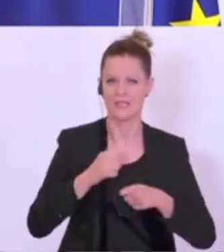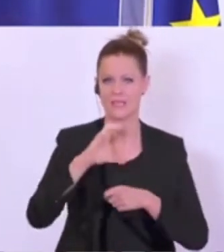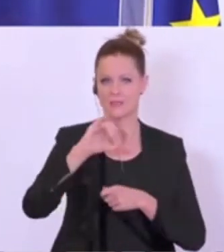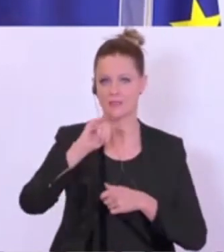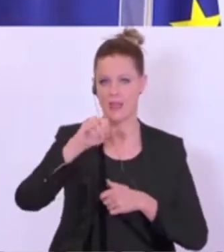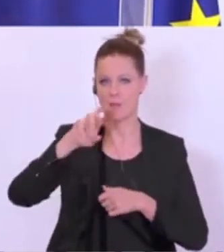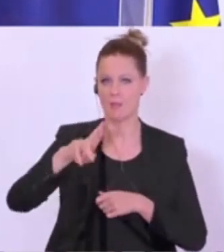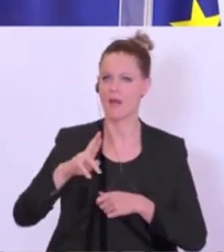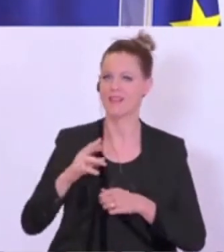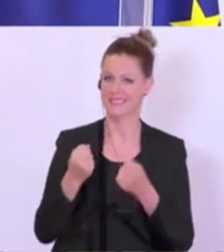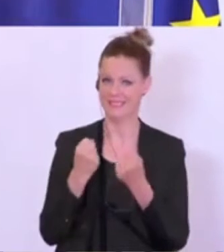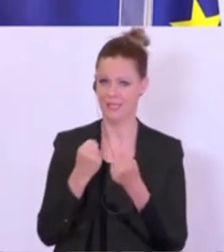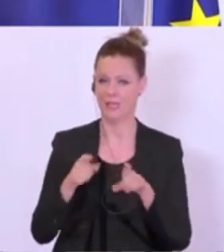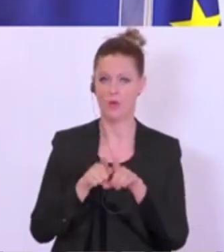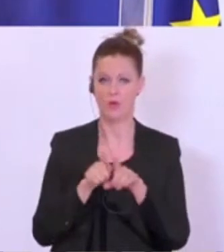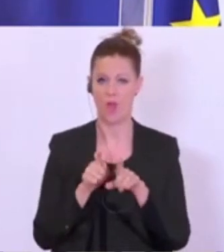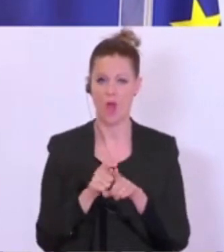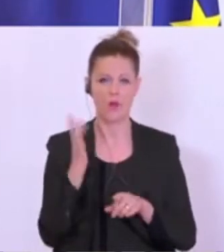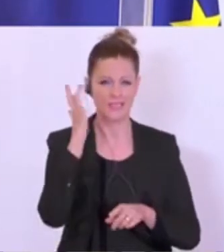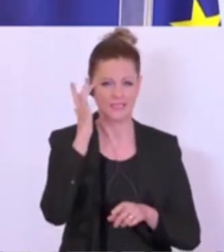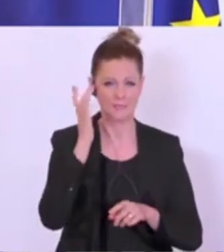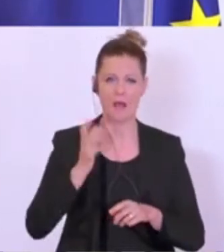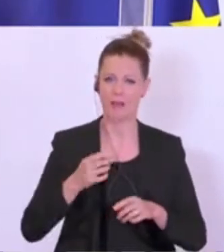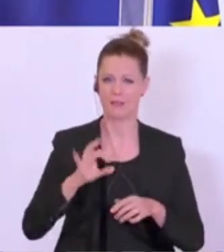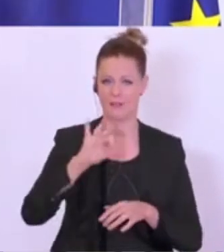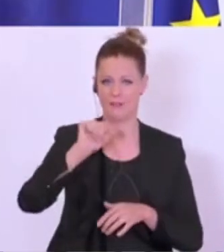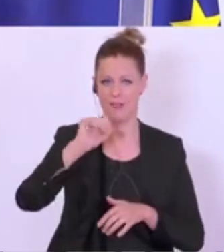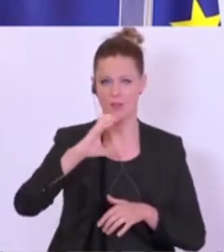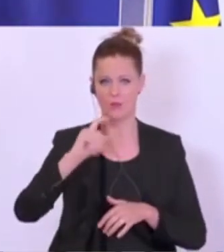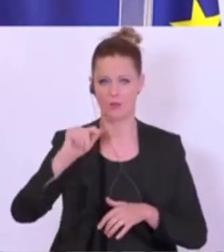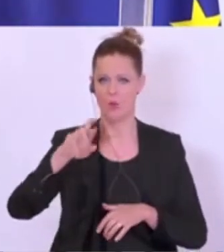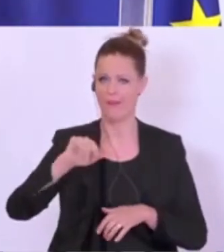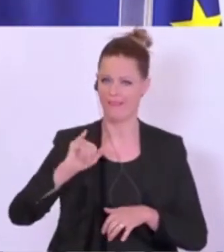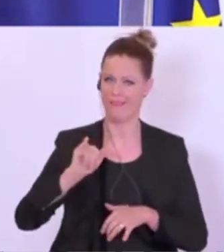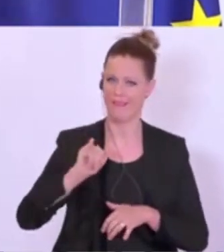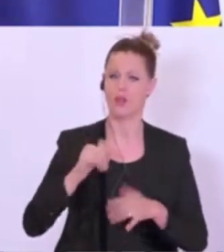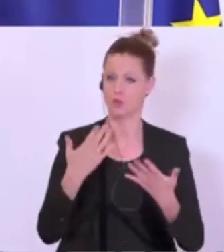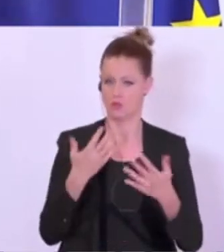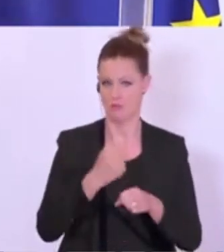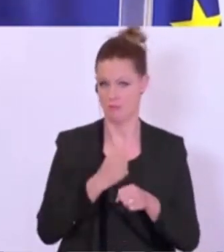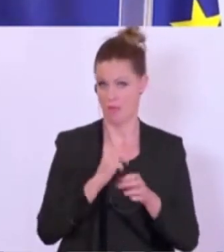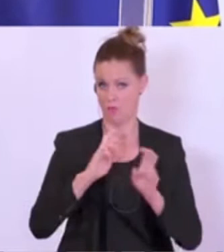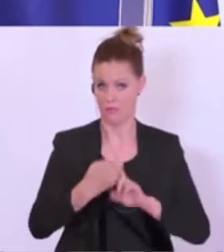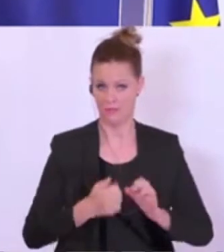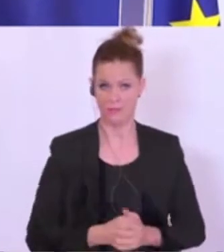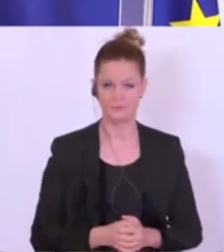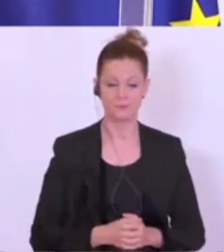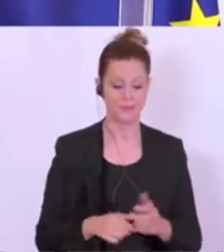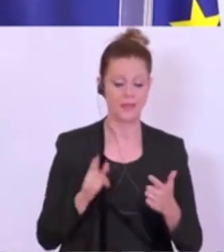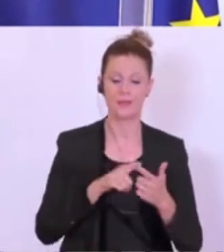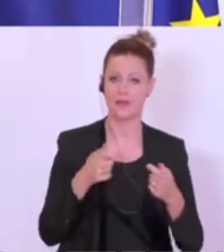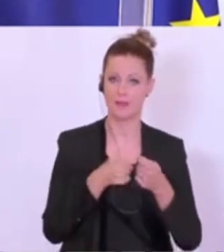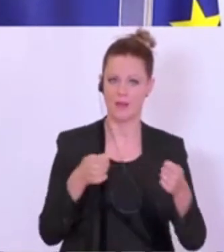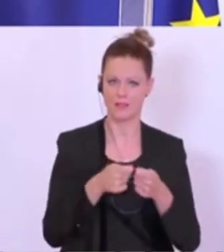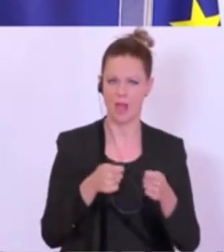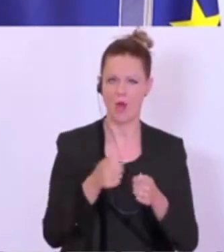und auch Smart Factory zum Einsatz kommen. Die zweite Maßnahme, hier geht es ebenso um Know-how-Aufbau